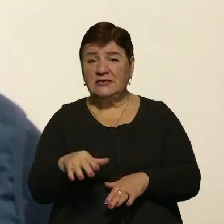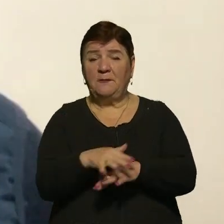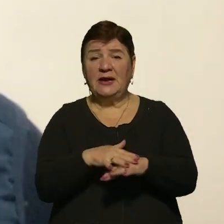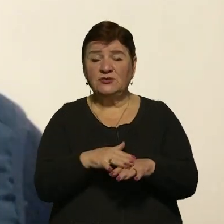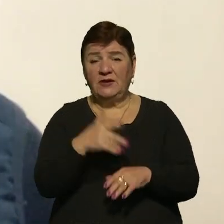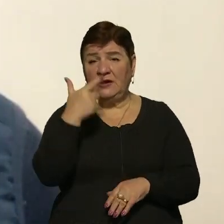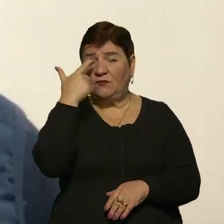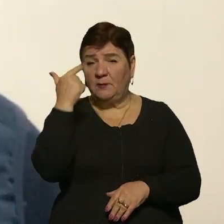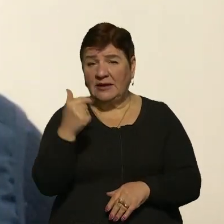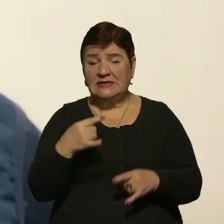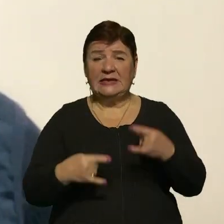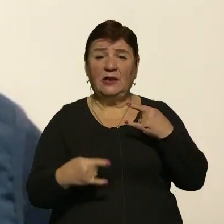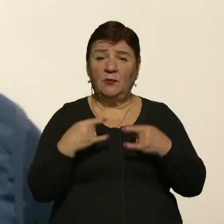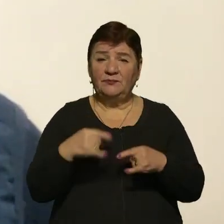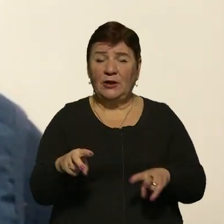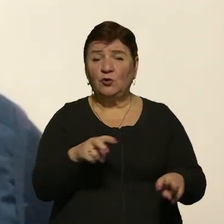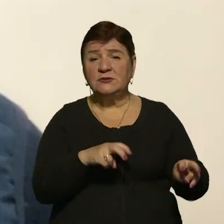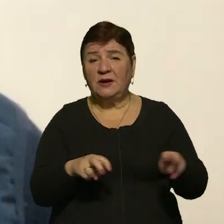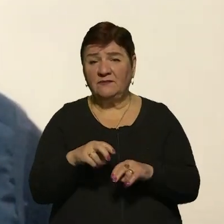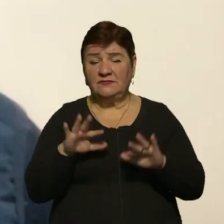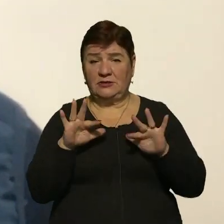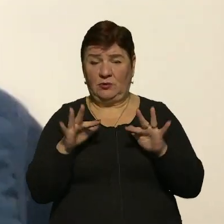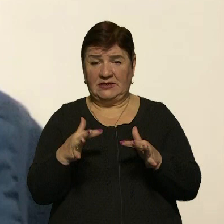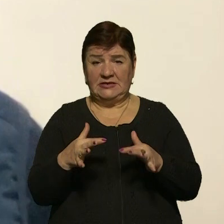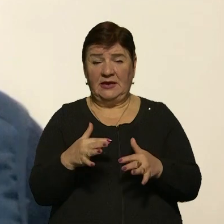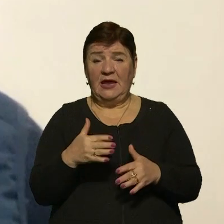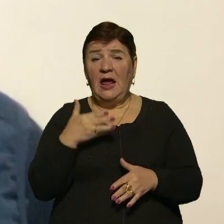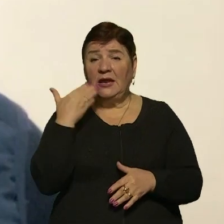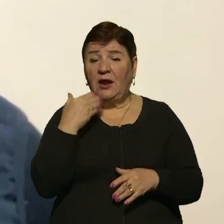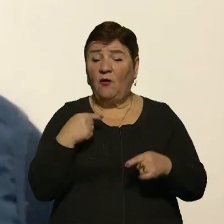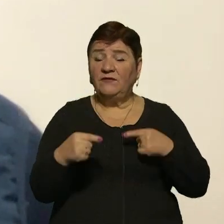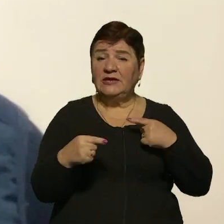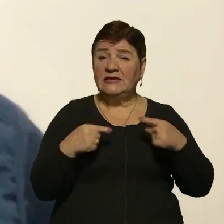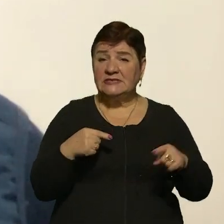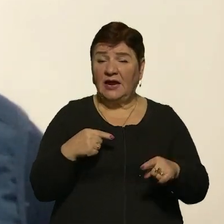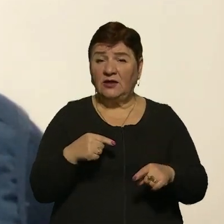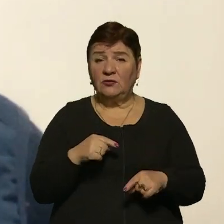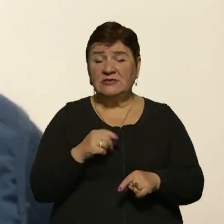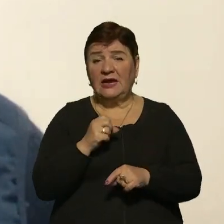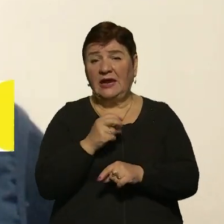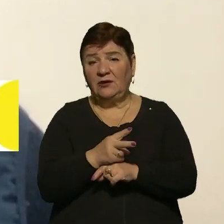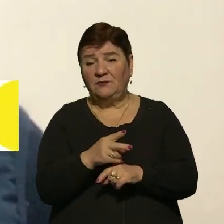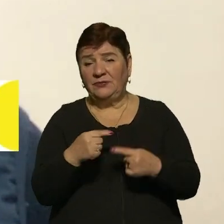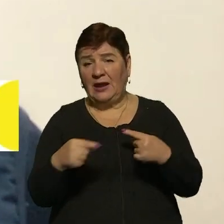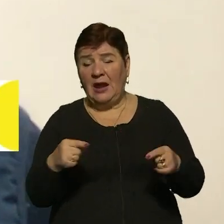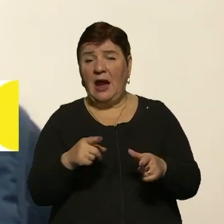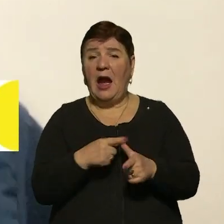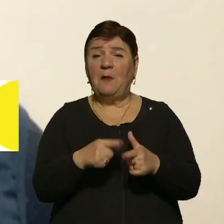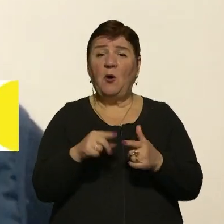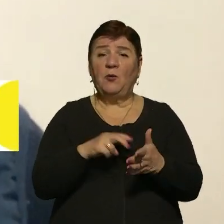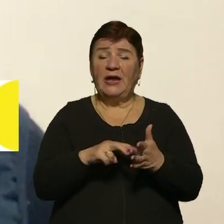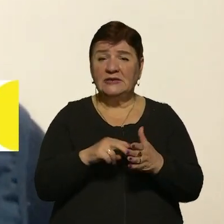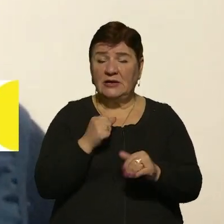інформації, телеканали розібралися в ситуації. І легко відрізняють завкидані маніпуляції або бояться